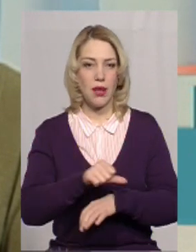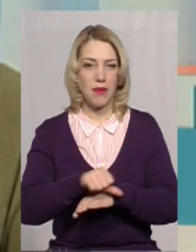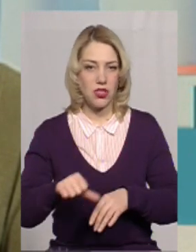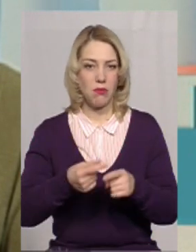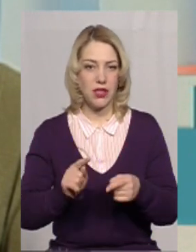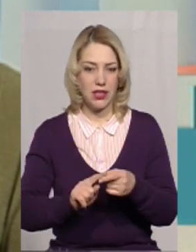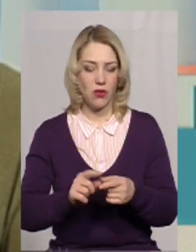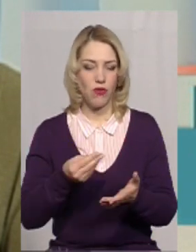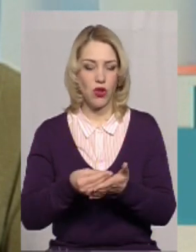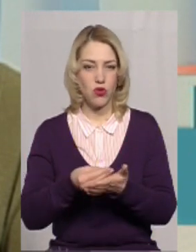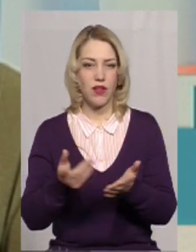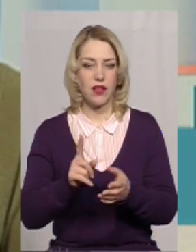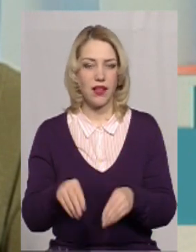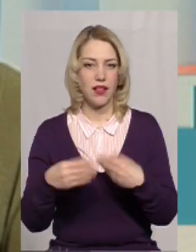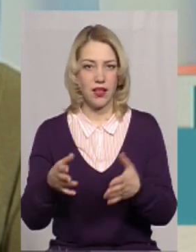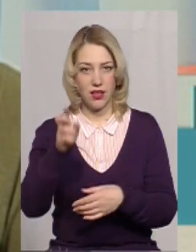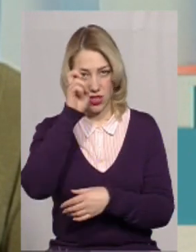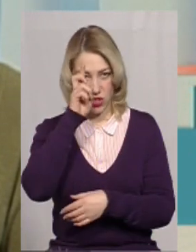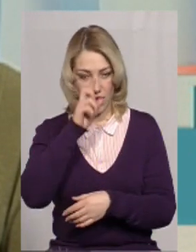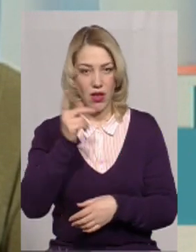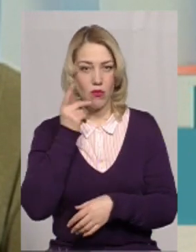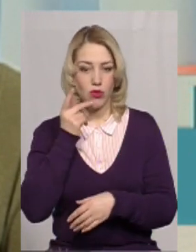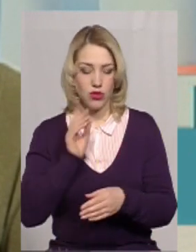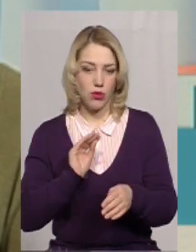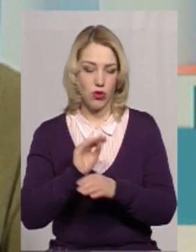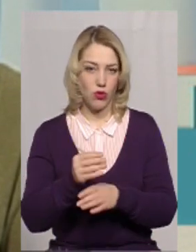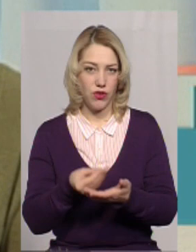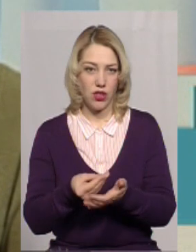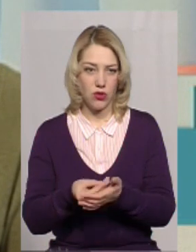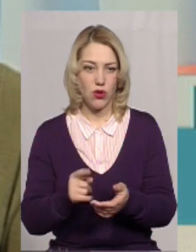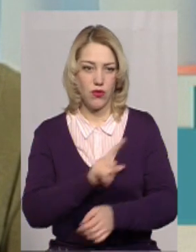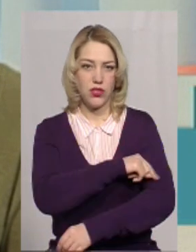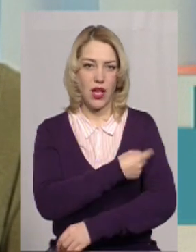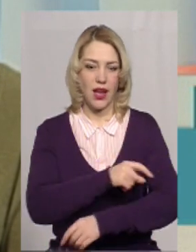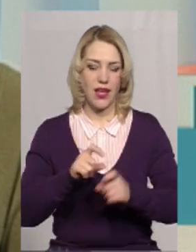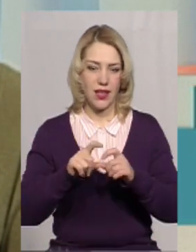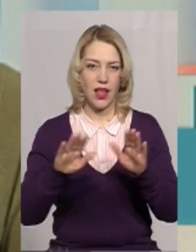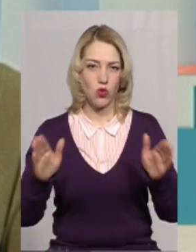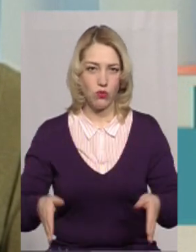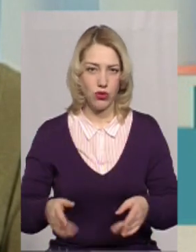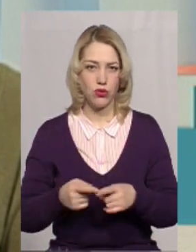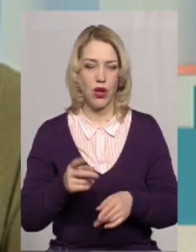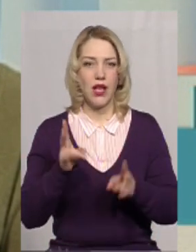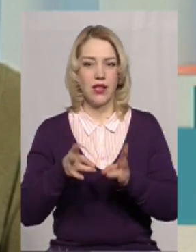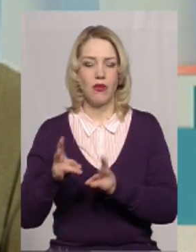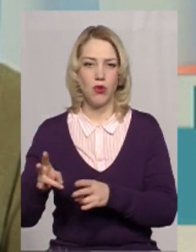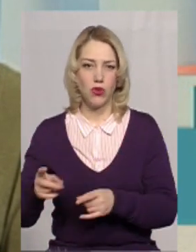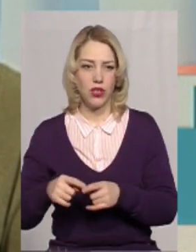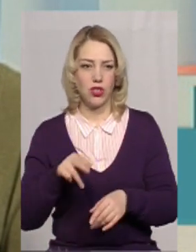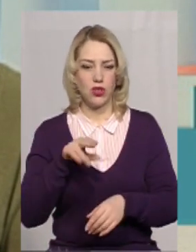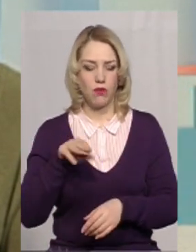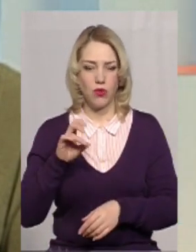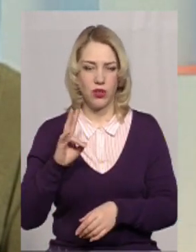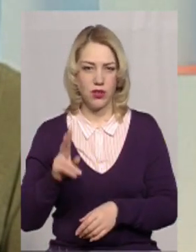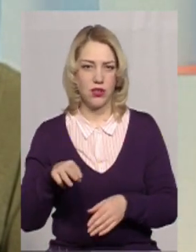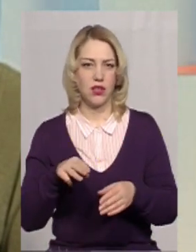того фінансування, яке надає їм держава. Постійно дофінансовуються ліки на тумбочку, травматологічний пункт